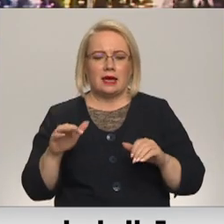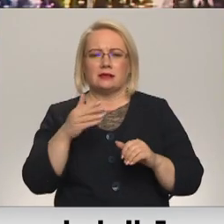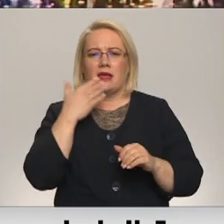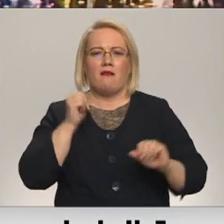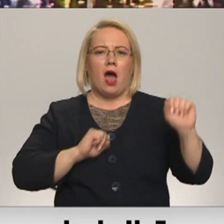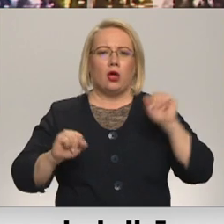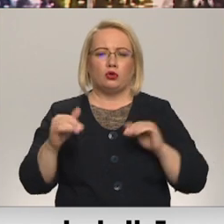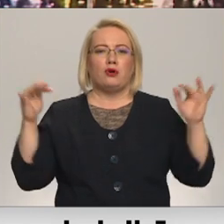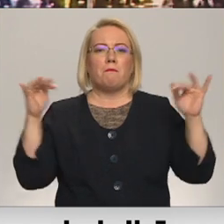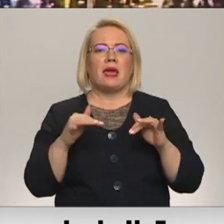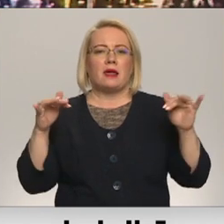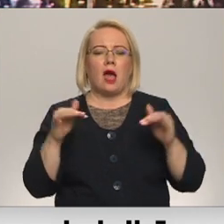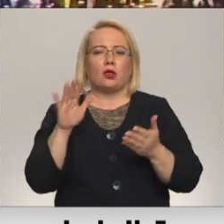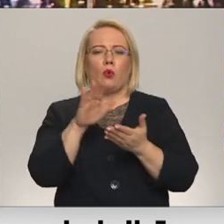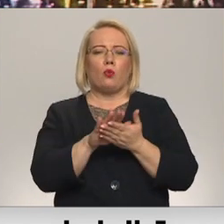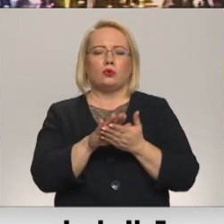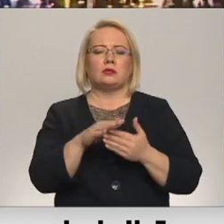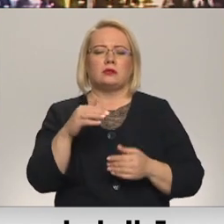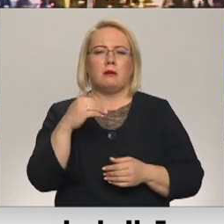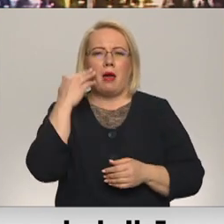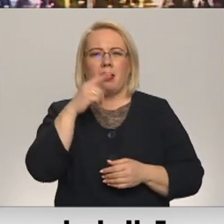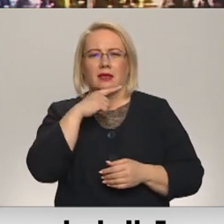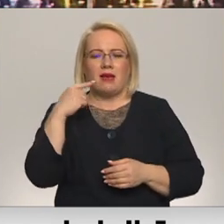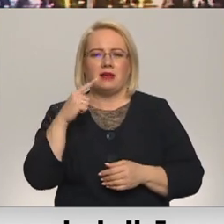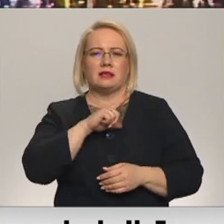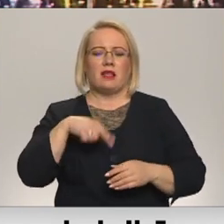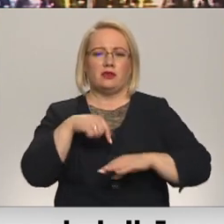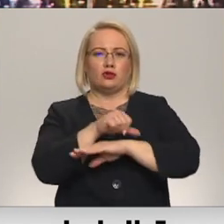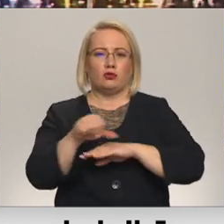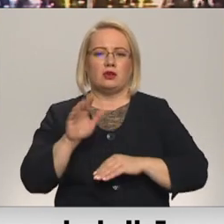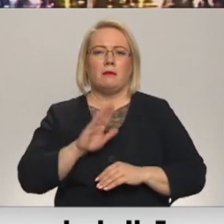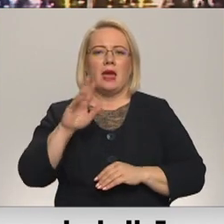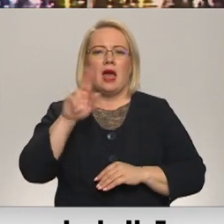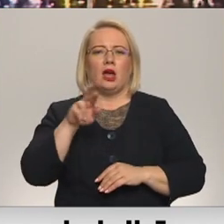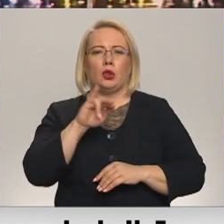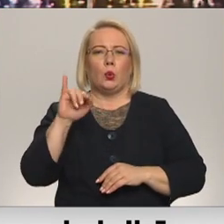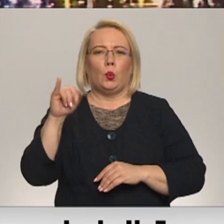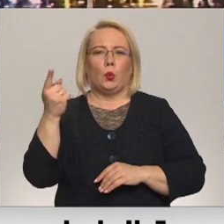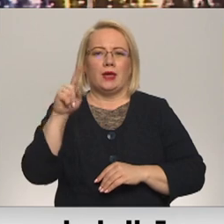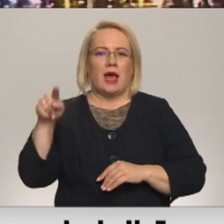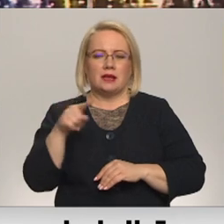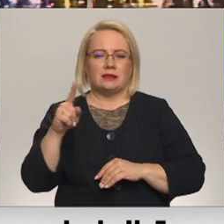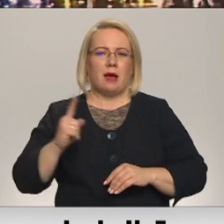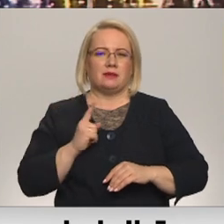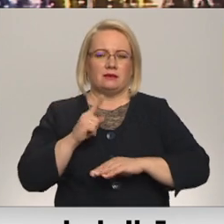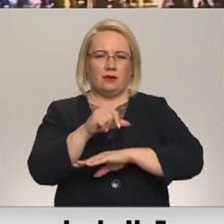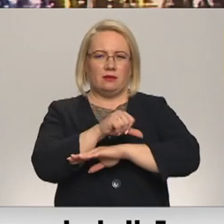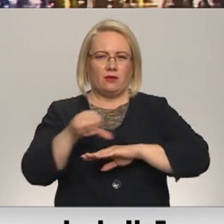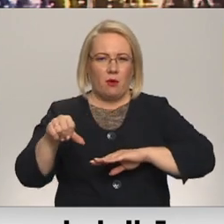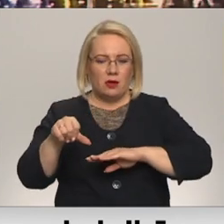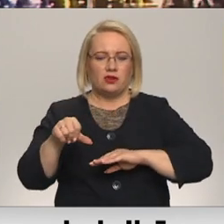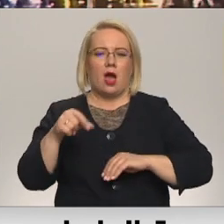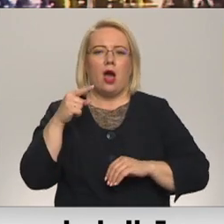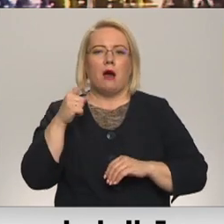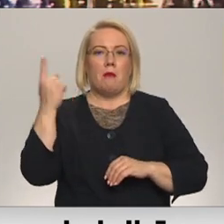atturēt migrantu grupu pulcēšanos uz Latvijas Baltkrievijas robežas. Piedrujus robeža apsardzības nodaļā, kur jāsargā gan sauzemes, gan ūdens robeža.